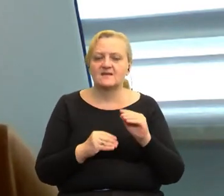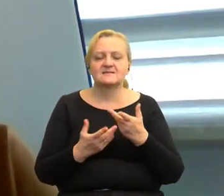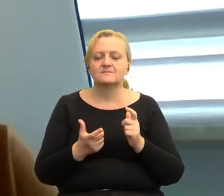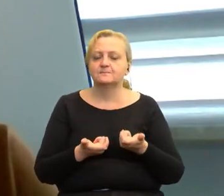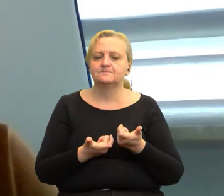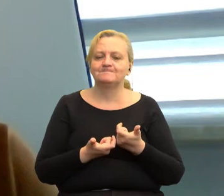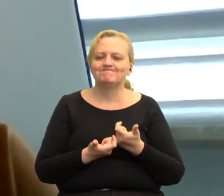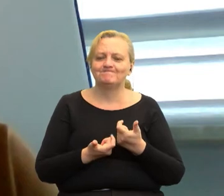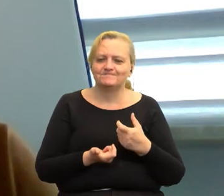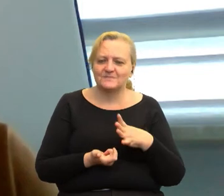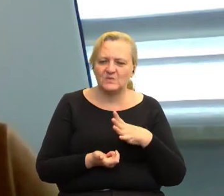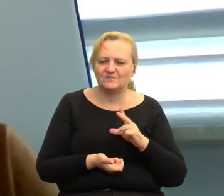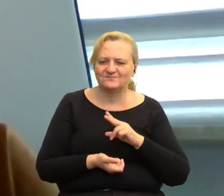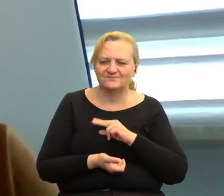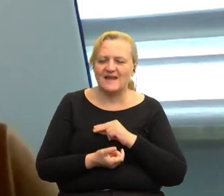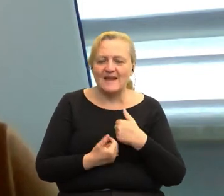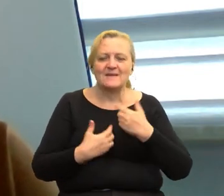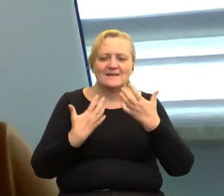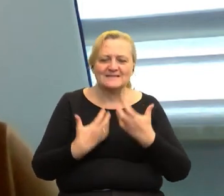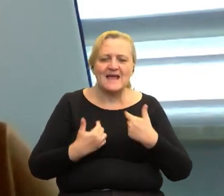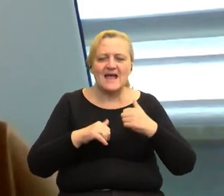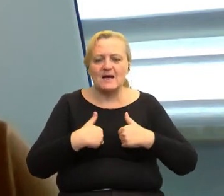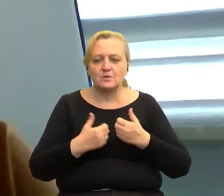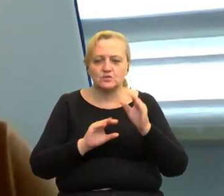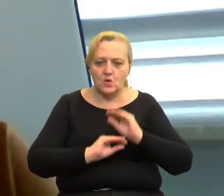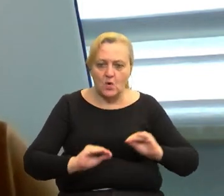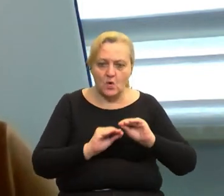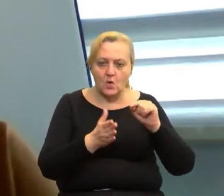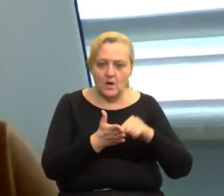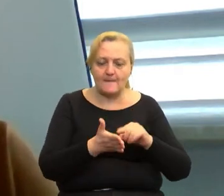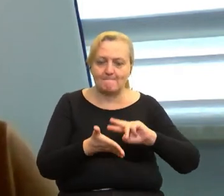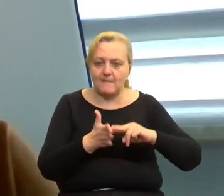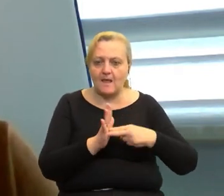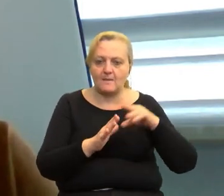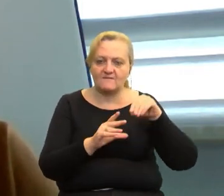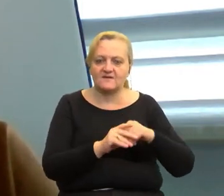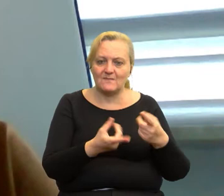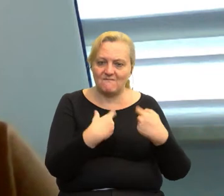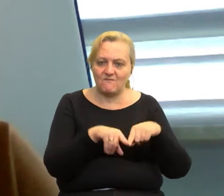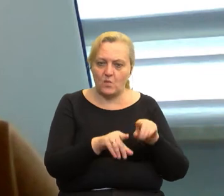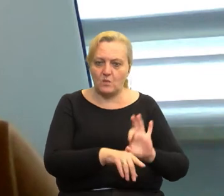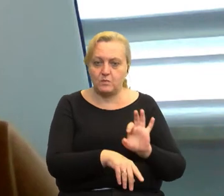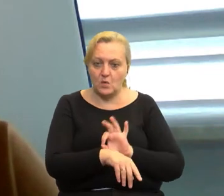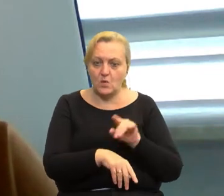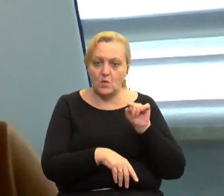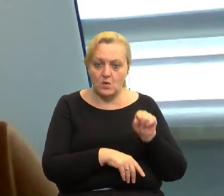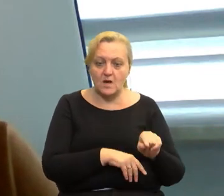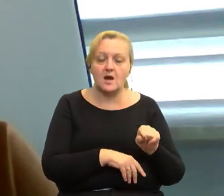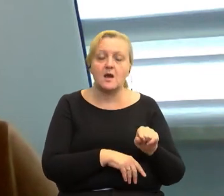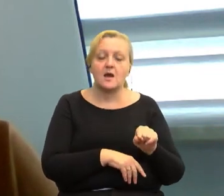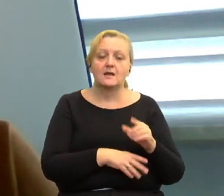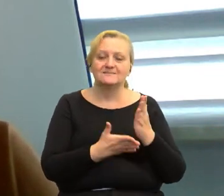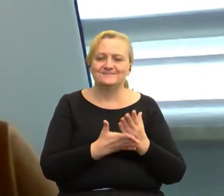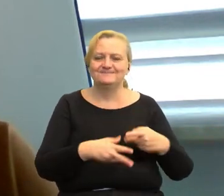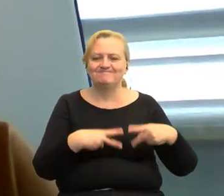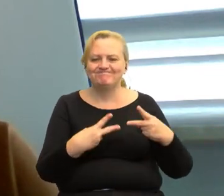bolało to, znaczy zależało nam na tym, aby szkolenia, które były zaplanowane w ramach realizacji projektu, nie odbywały się online,